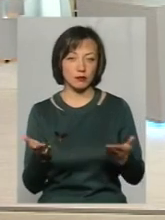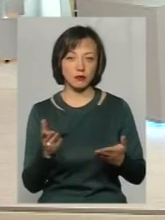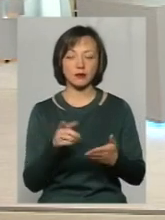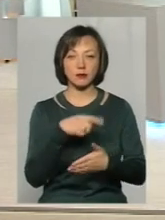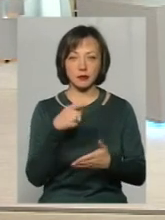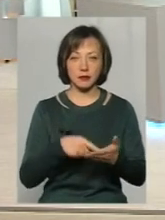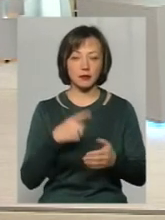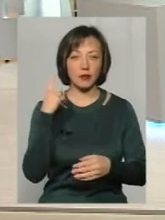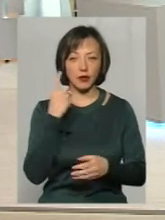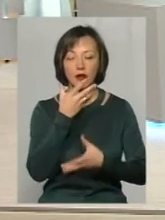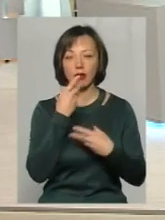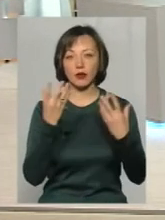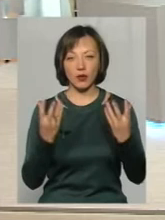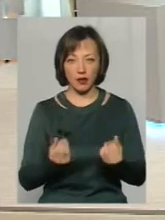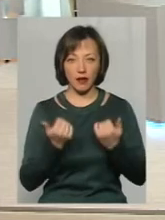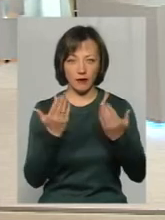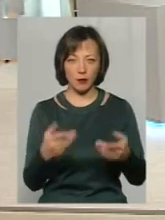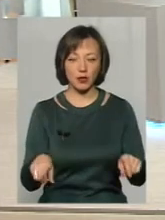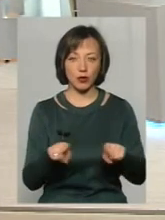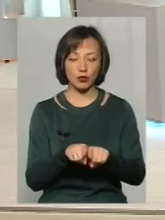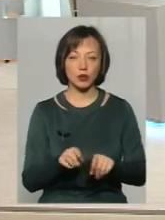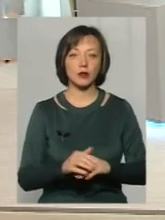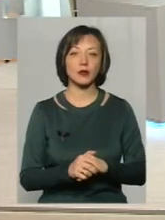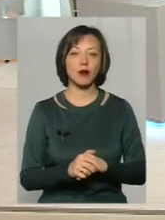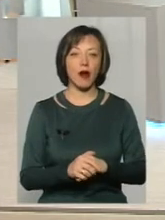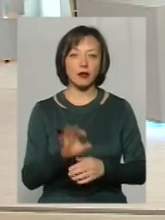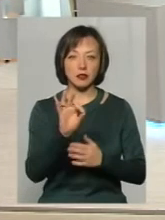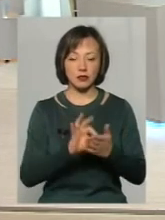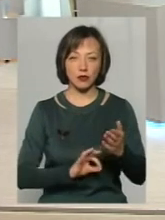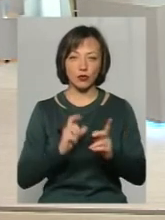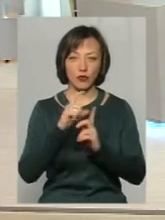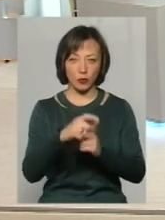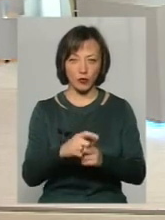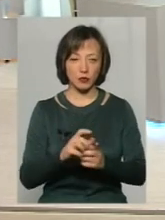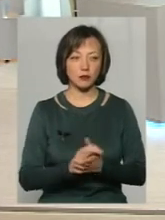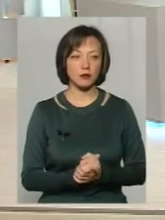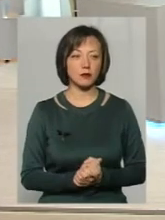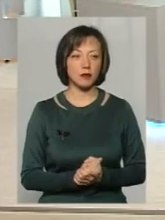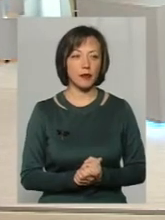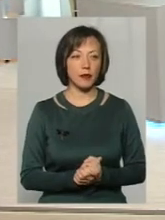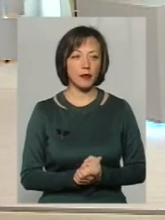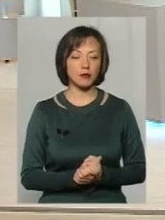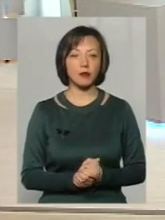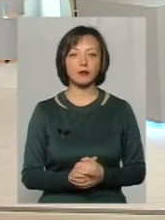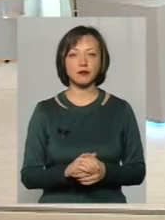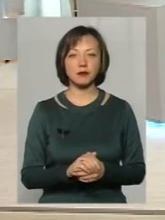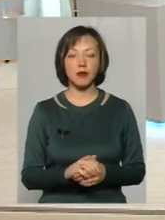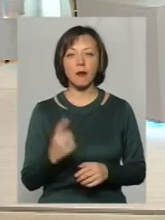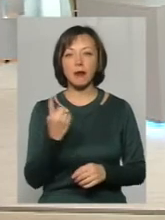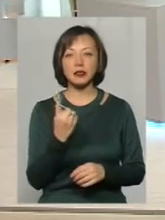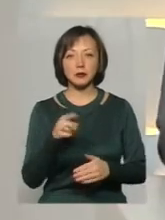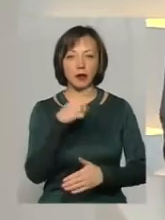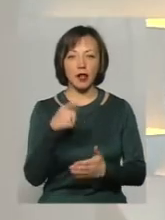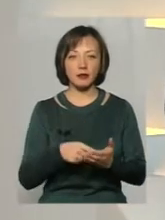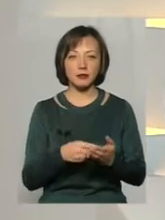Я вам дуже вдячна. І вам гарного вечора. Адресую зразу вам. Перше питання було з приводу фінансування.